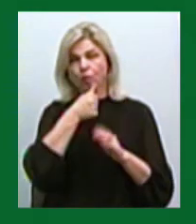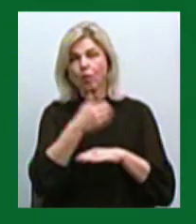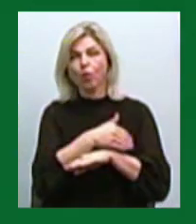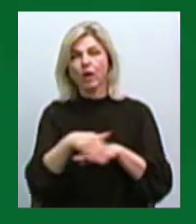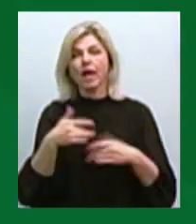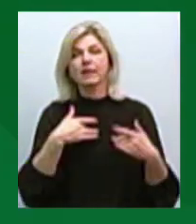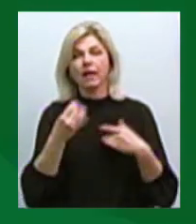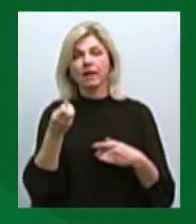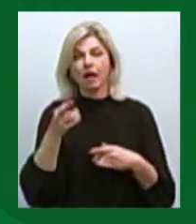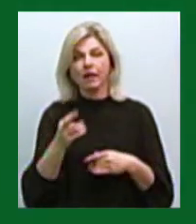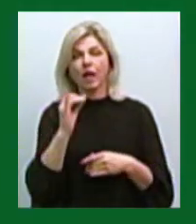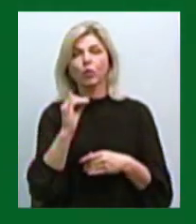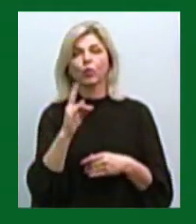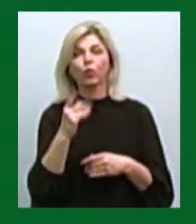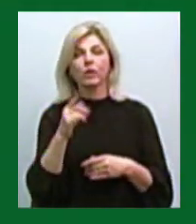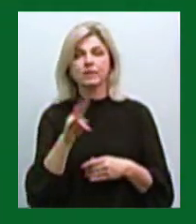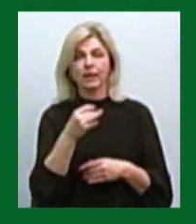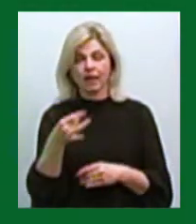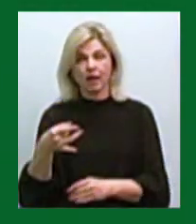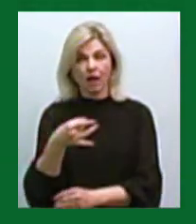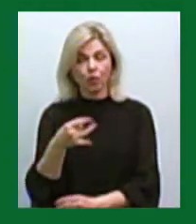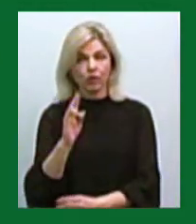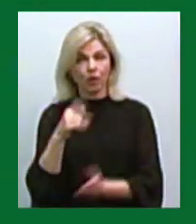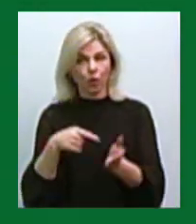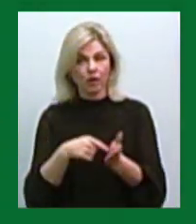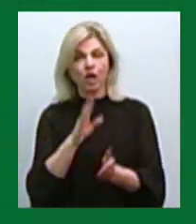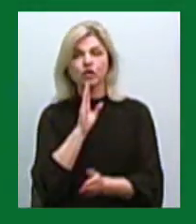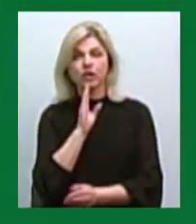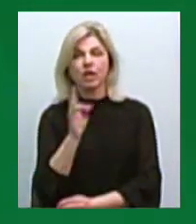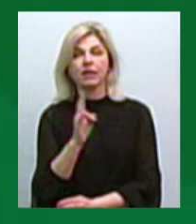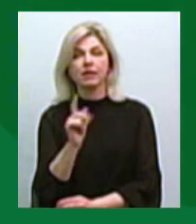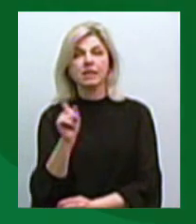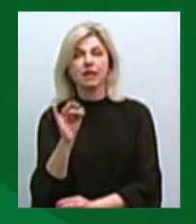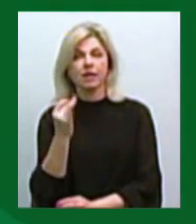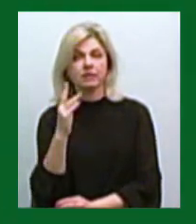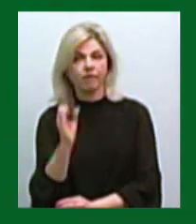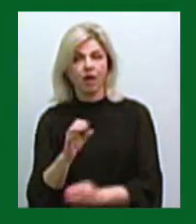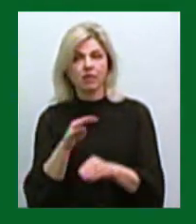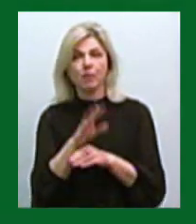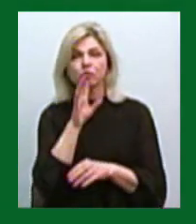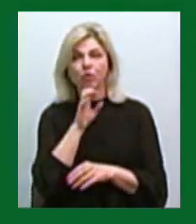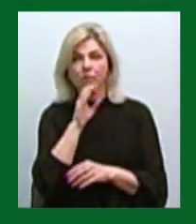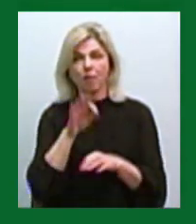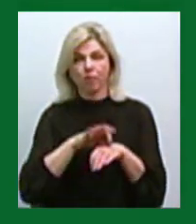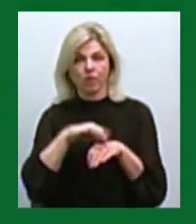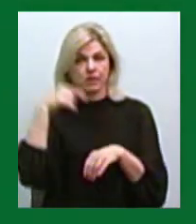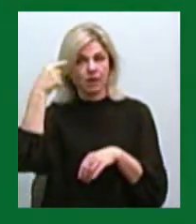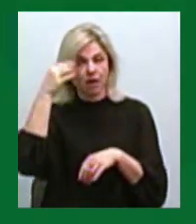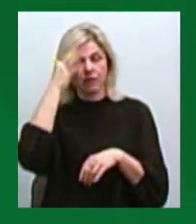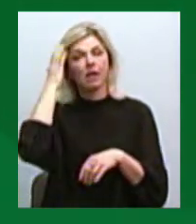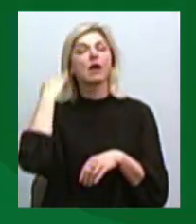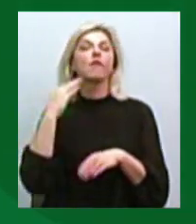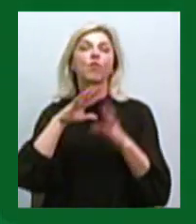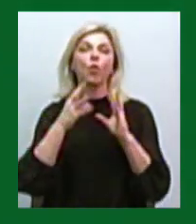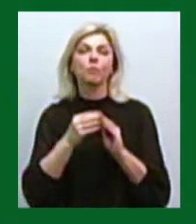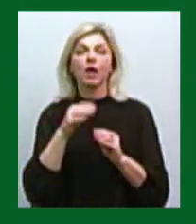Театральні, що в Інгульському районі Миколаєва, на Наталію Зайцеву напав собака, який хворів на сказ. Загалом тварина